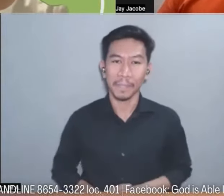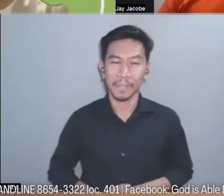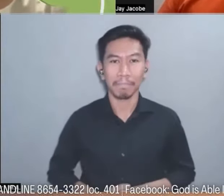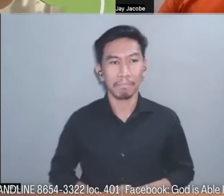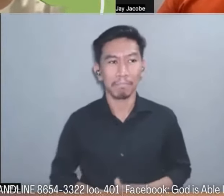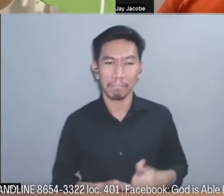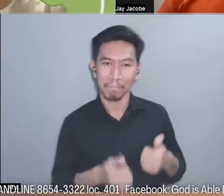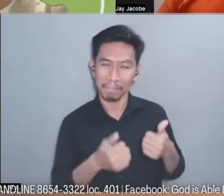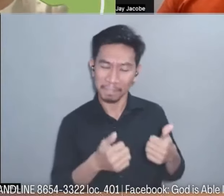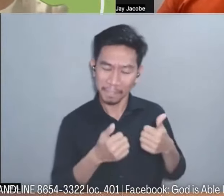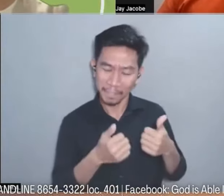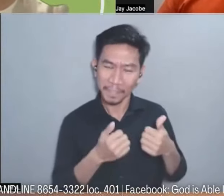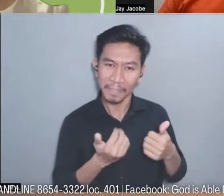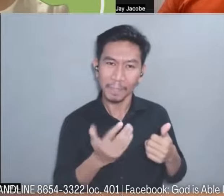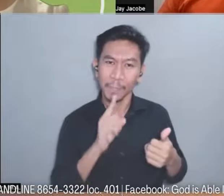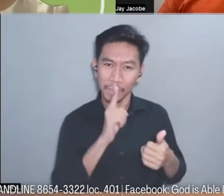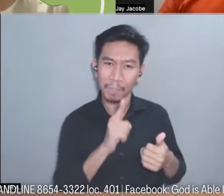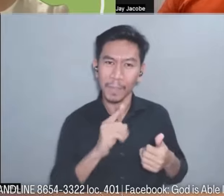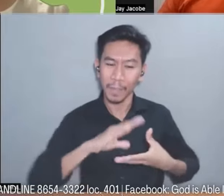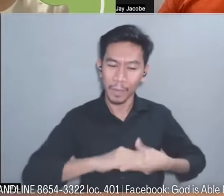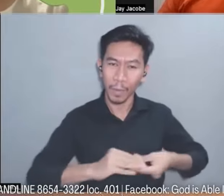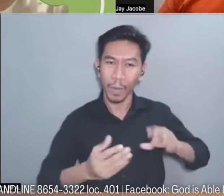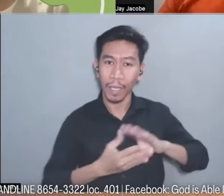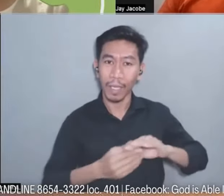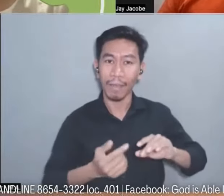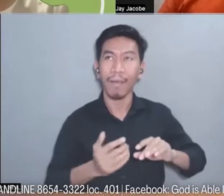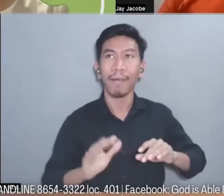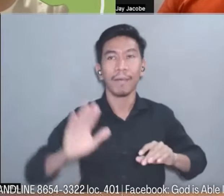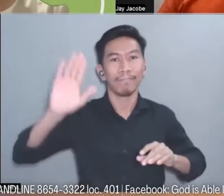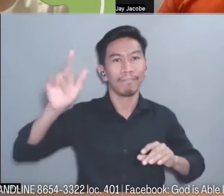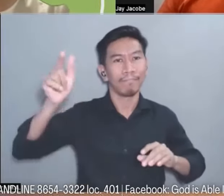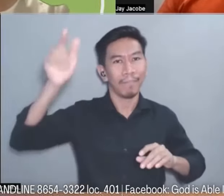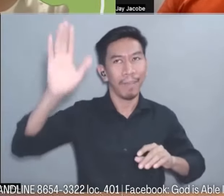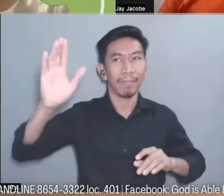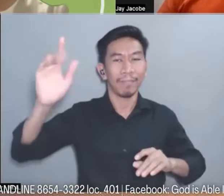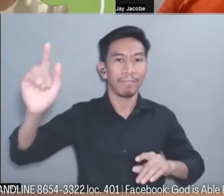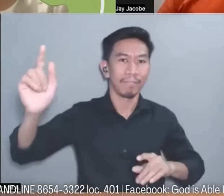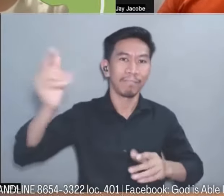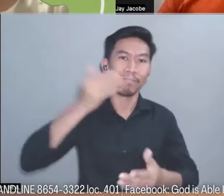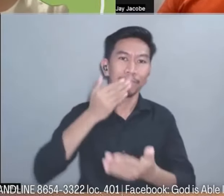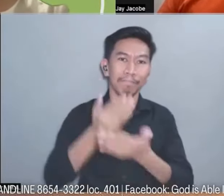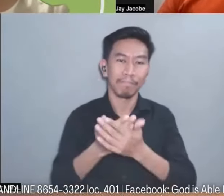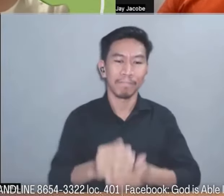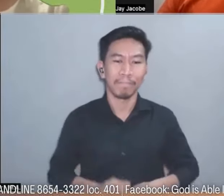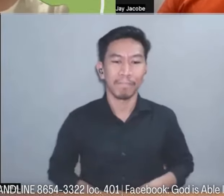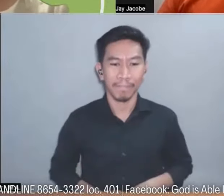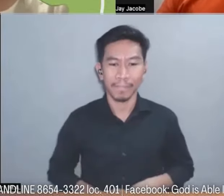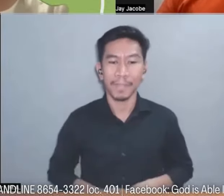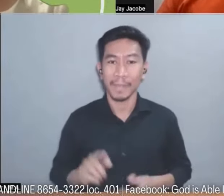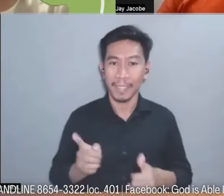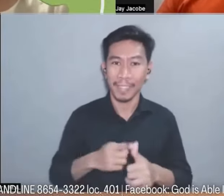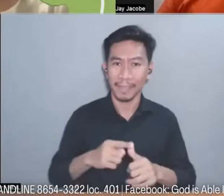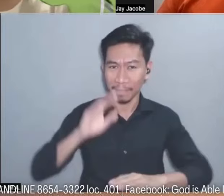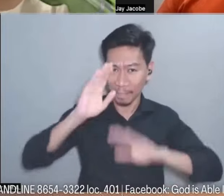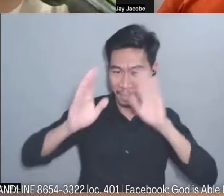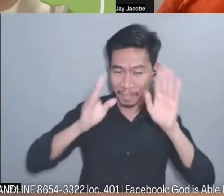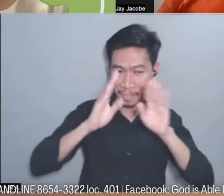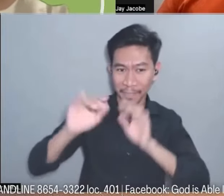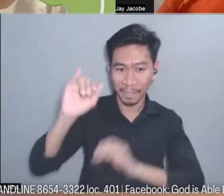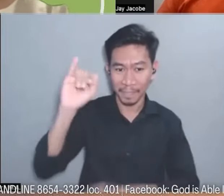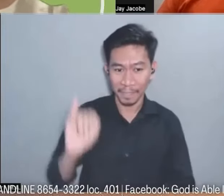kabutihan ng Diyos. Una sa lahat, pagbati, pastor. Sa mga bagong kaibigan natin from Ilocosur, kamusta po kayo dyan?